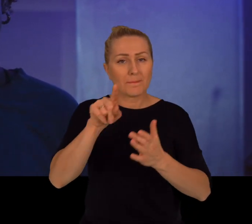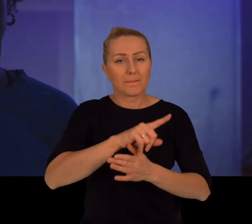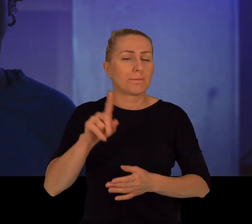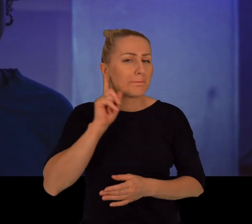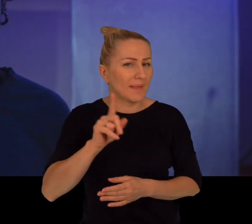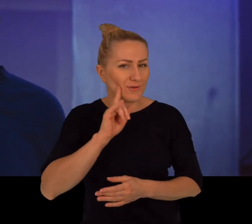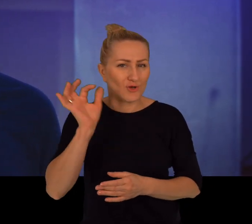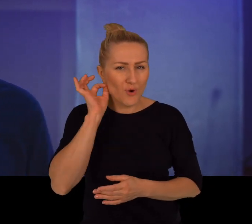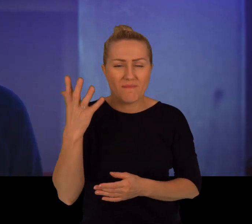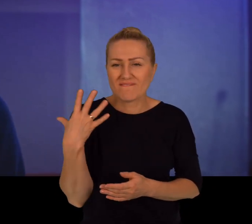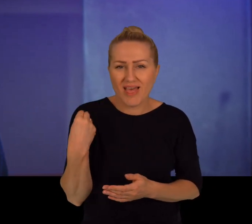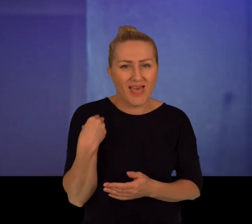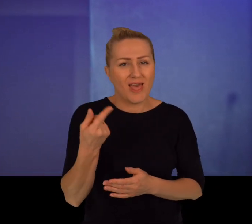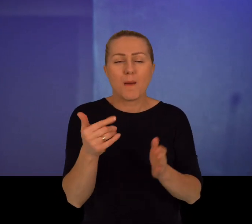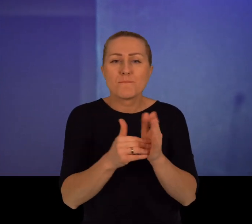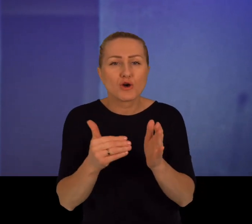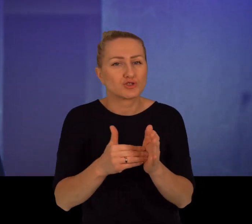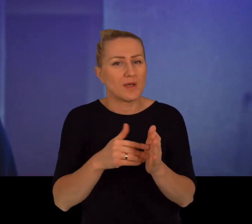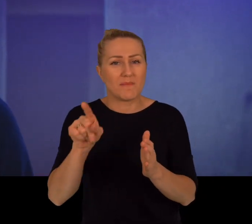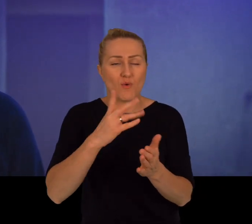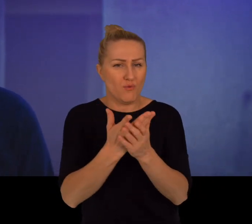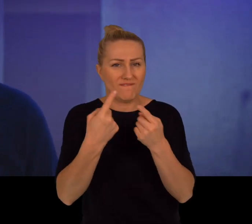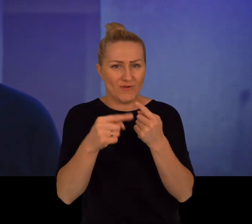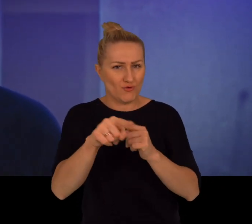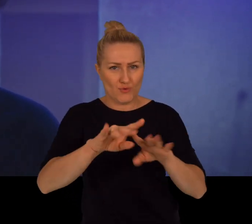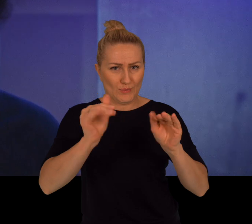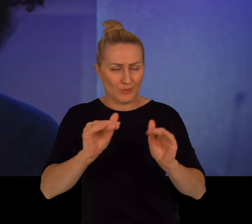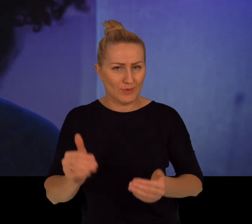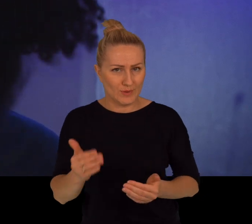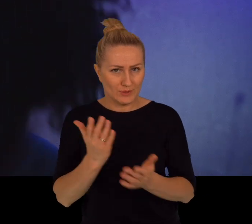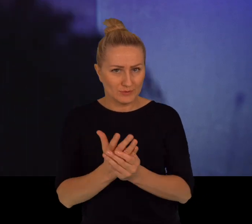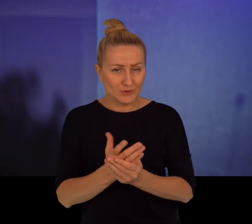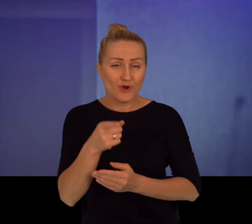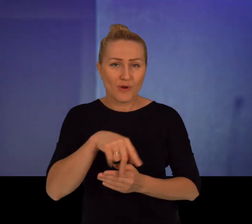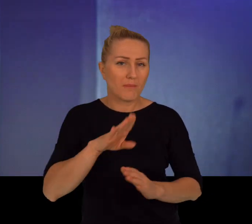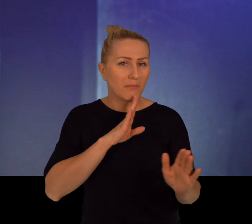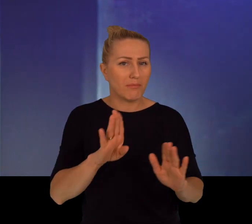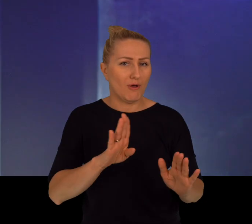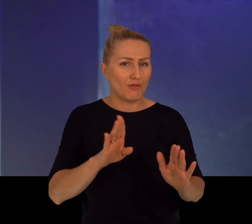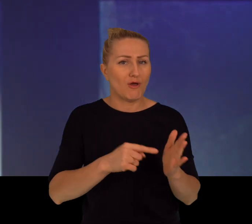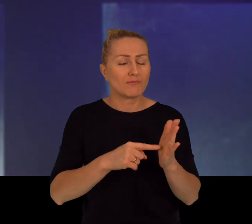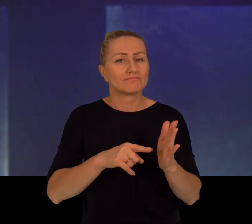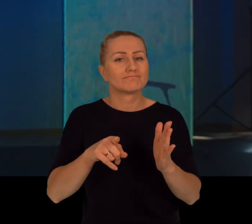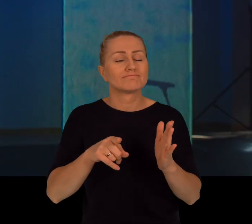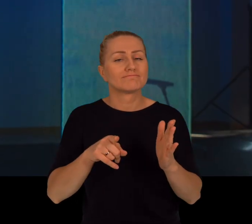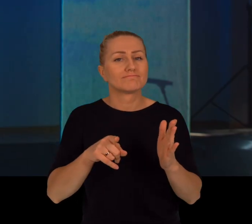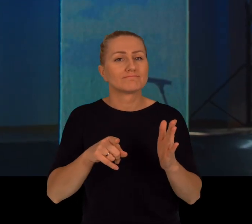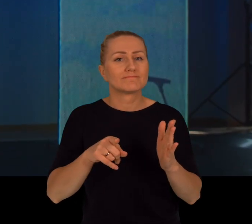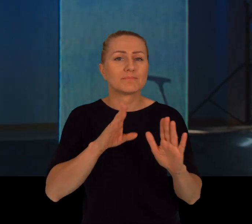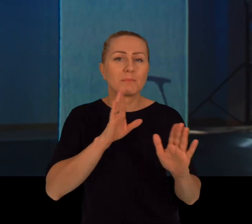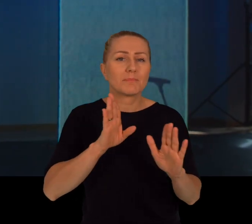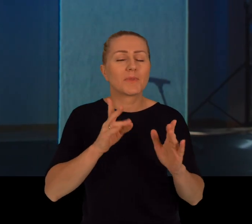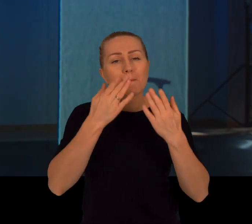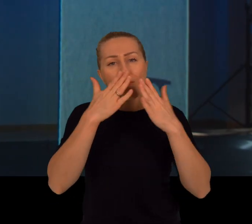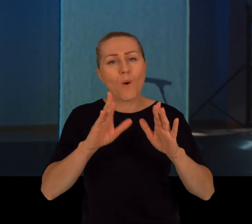że człowiek, kobiet, wieść, potrzeba, to, to i to to. I thought that kind of reflects the